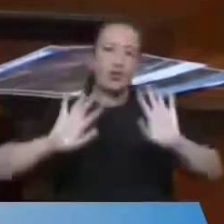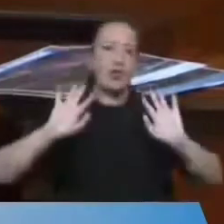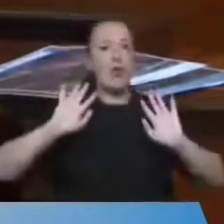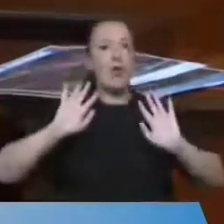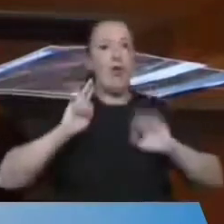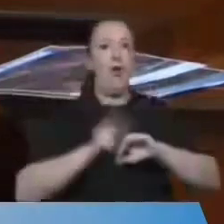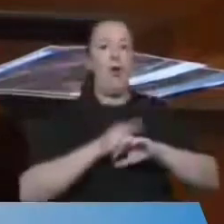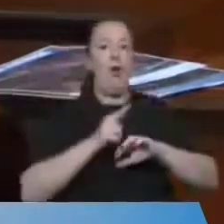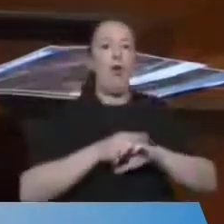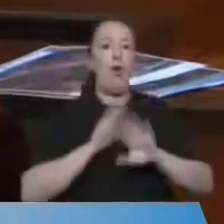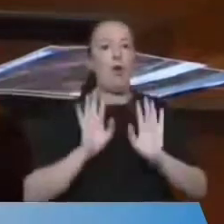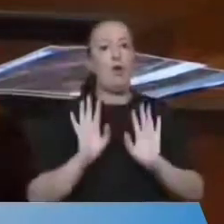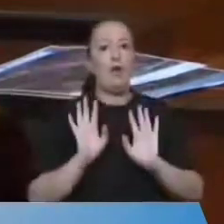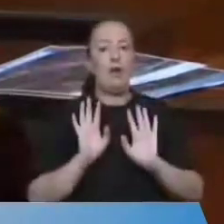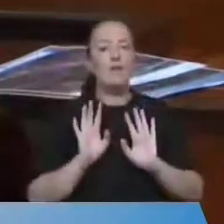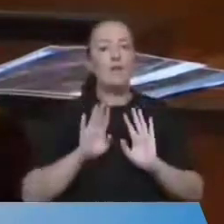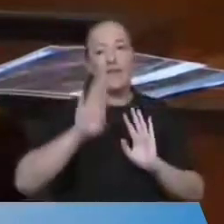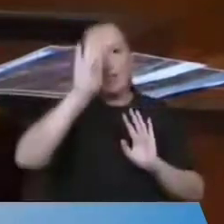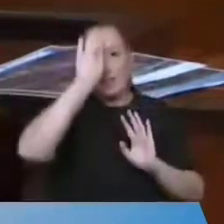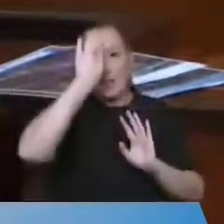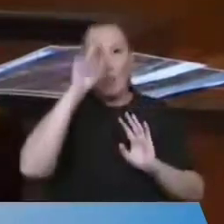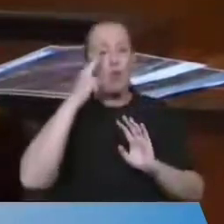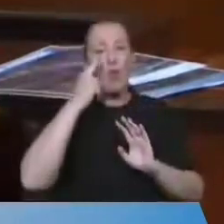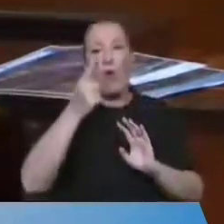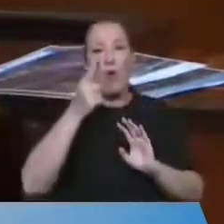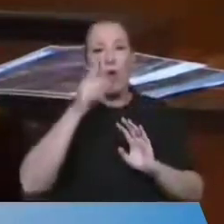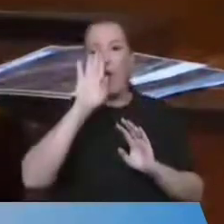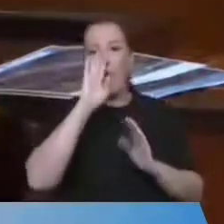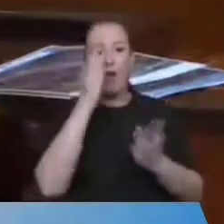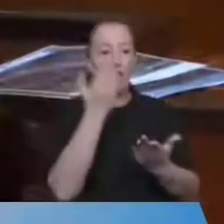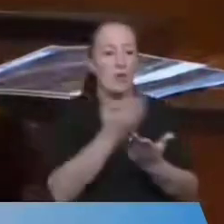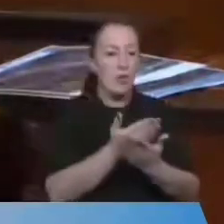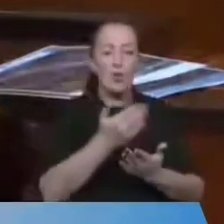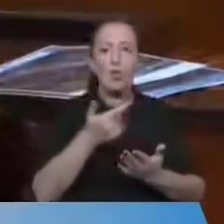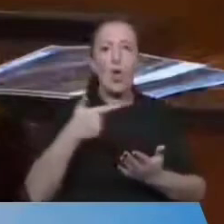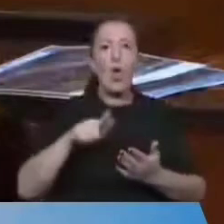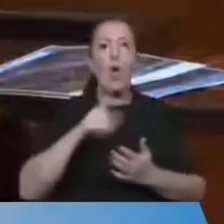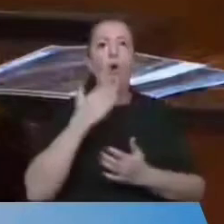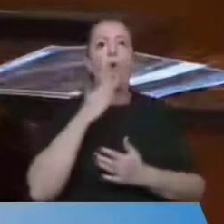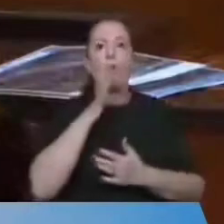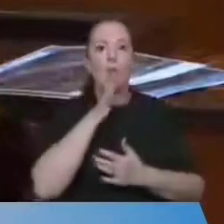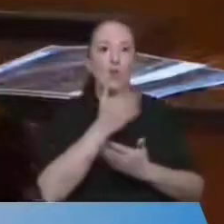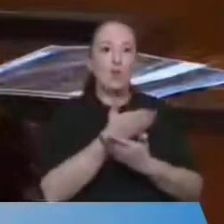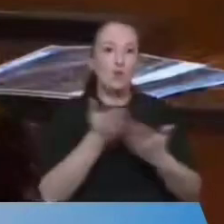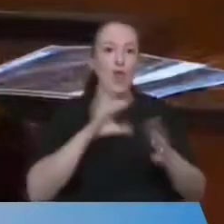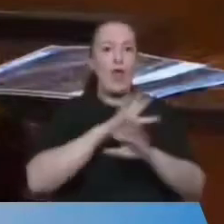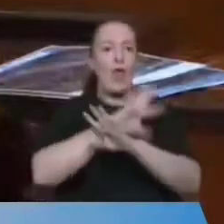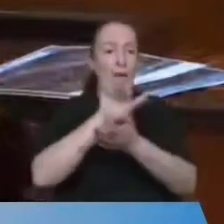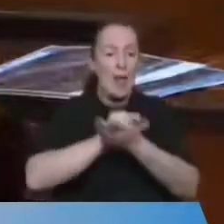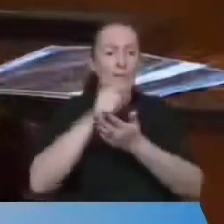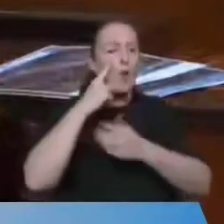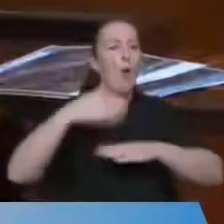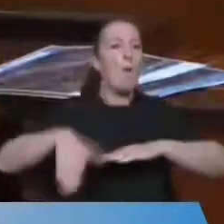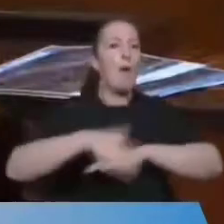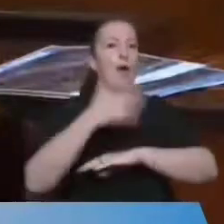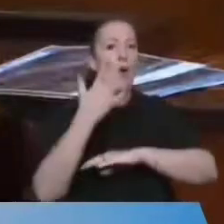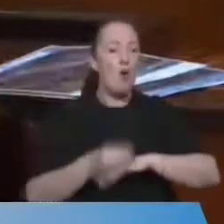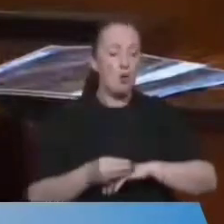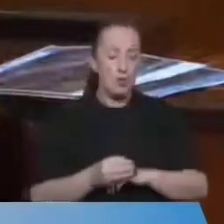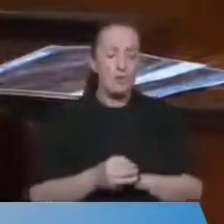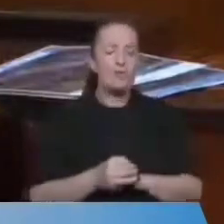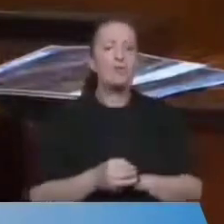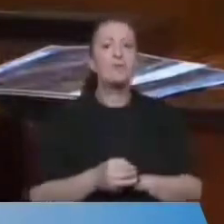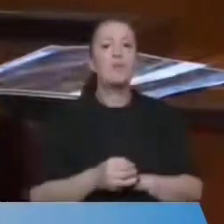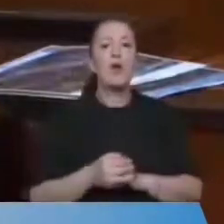Peki, İstanbul'da kağıt üzerinde köy yok biliyorsunuz değil mi hukuken? Hepsi mahalle oldu. Son olarak kırsal